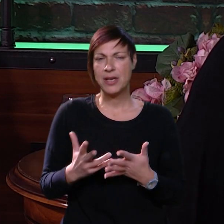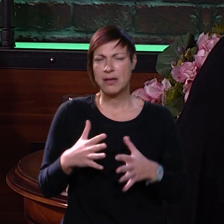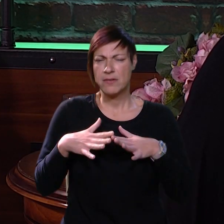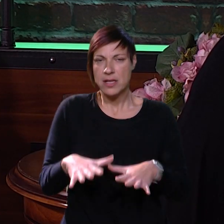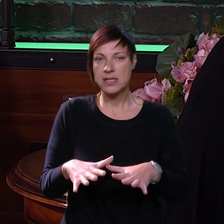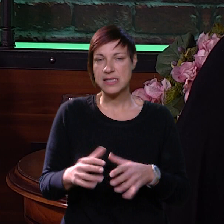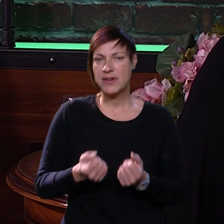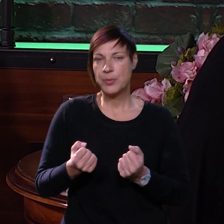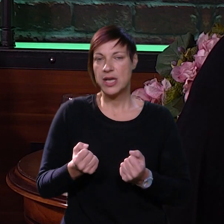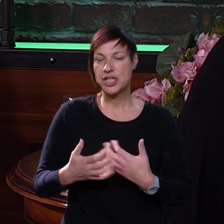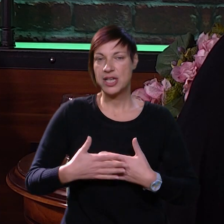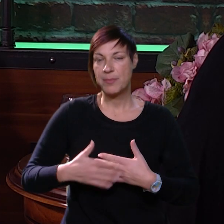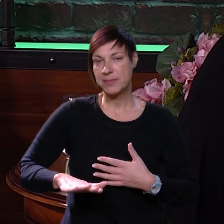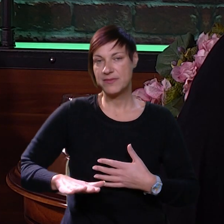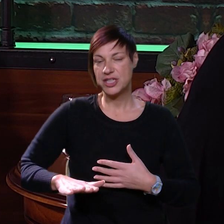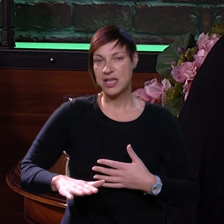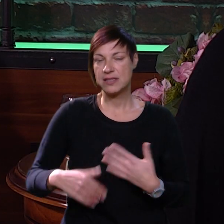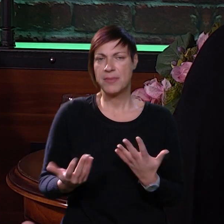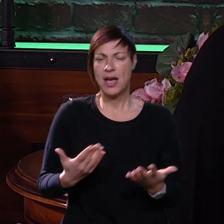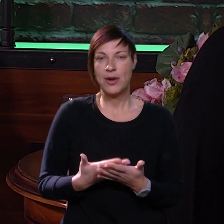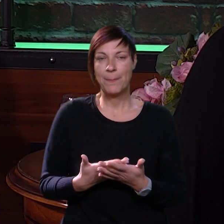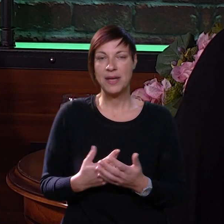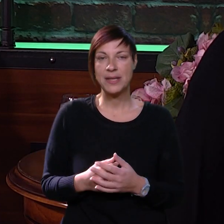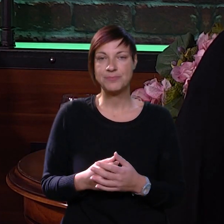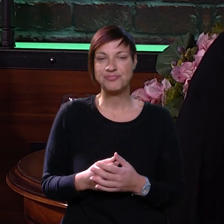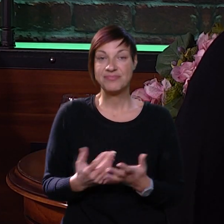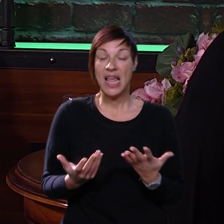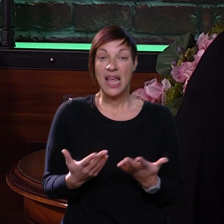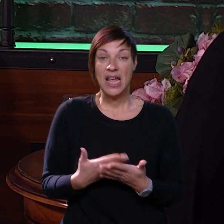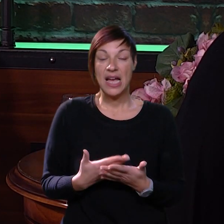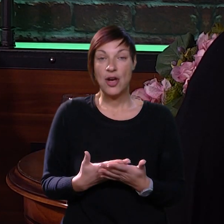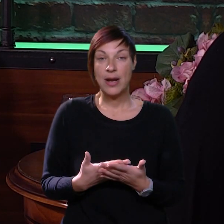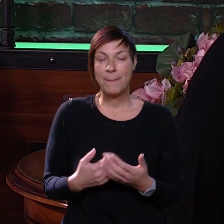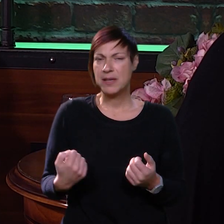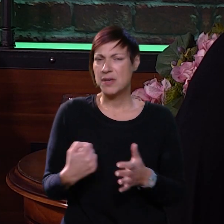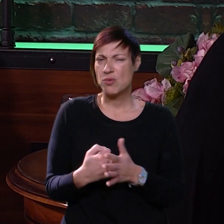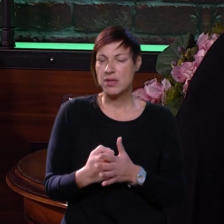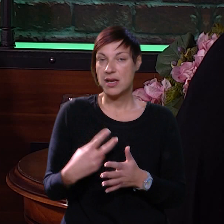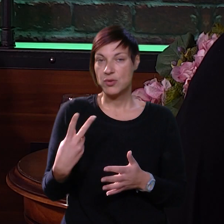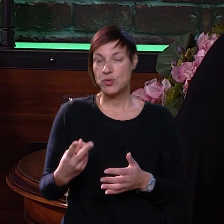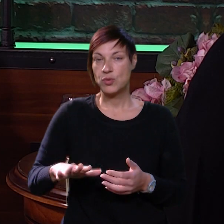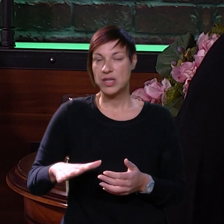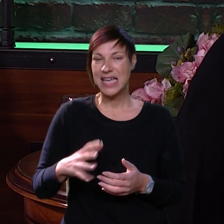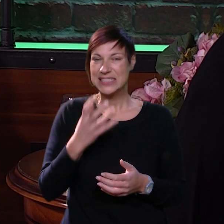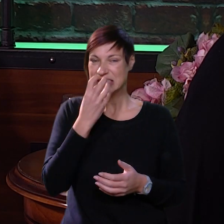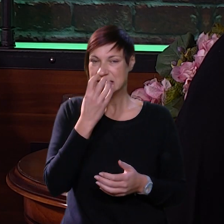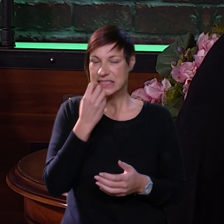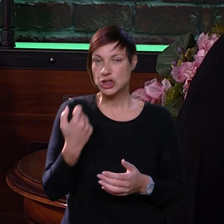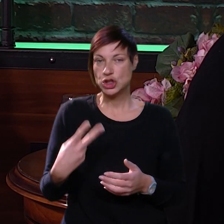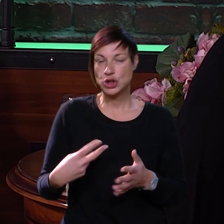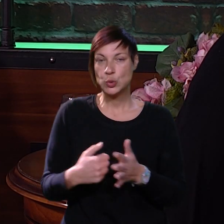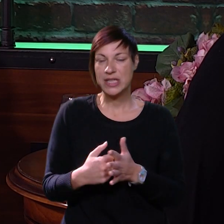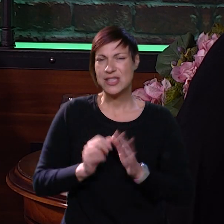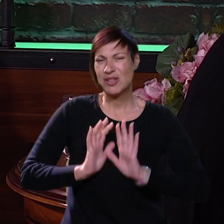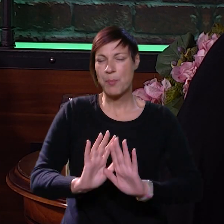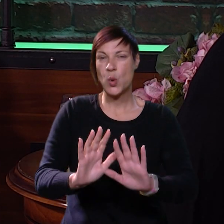imaju neka agresivna ponašanja prema svojim vršnjacima. Kao, na primjer? Kao, na primjer, udaraju drugu djecu, grizu drugu